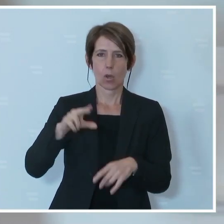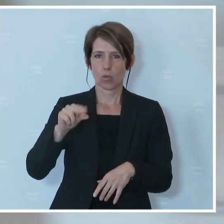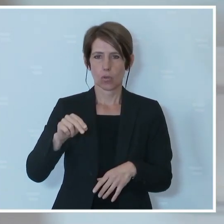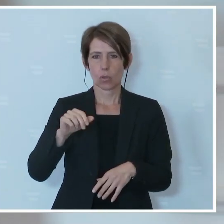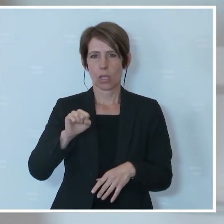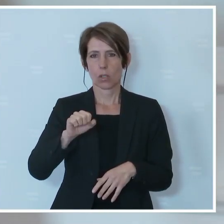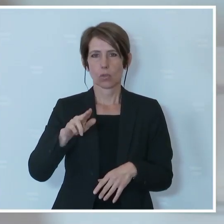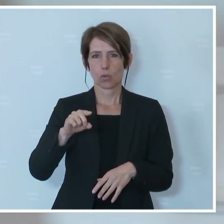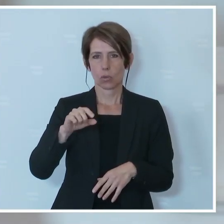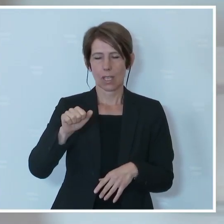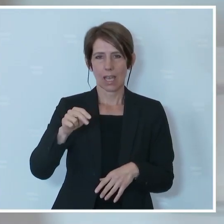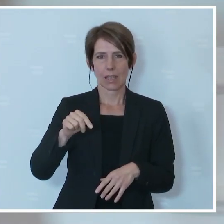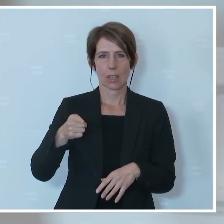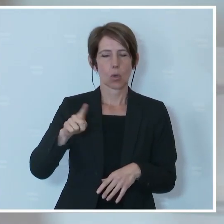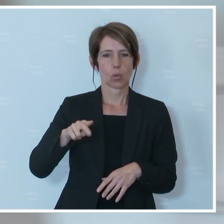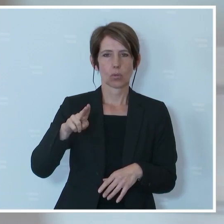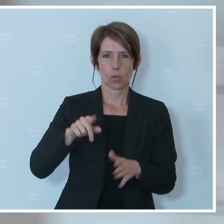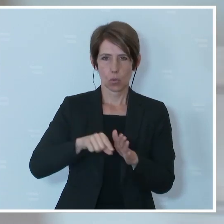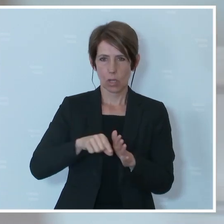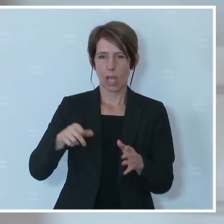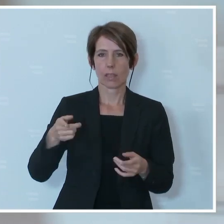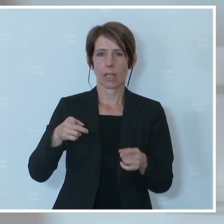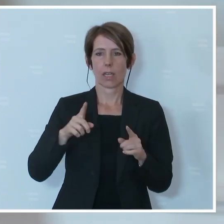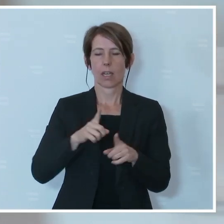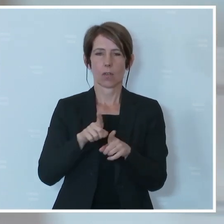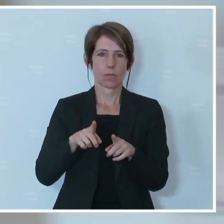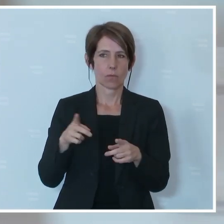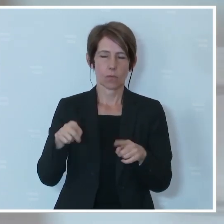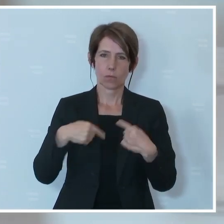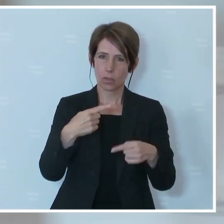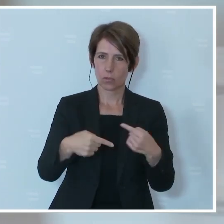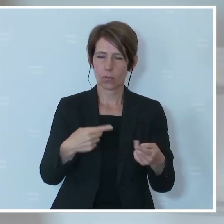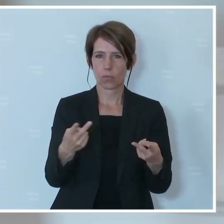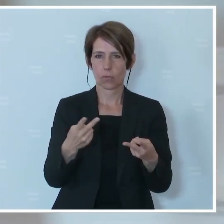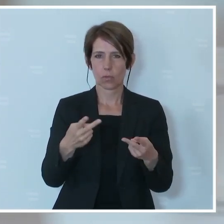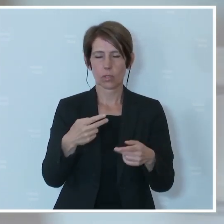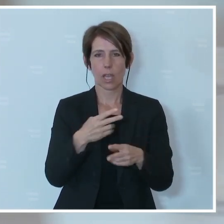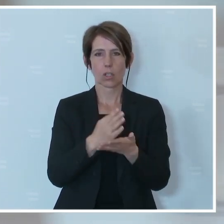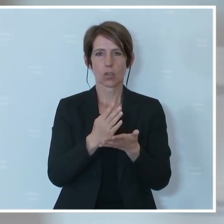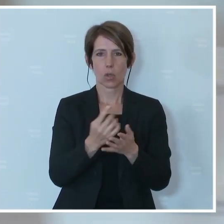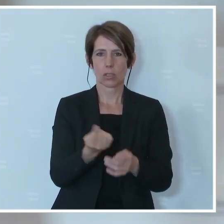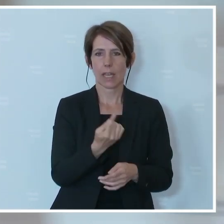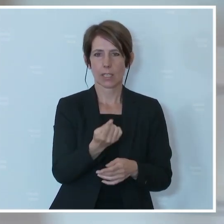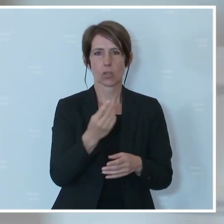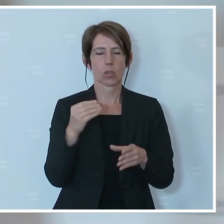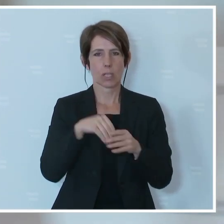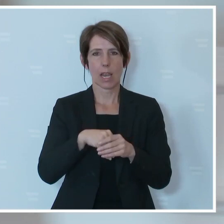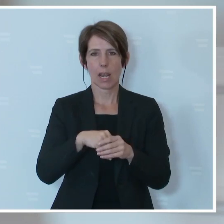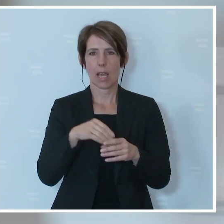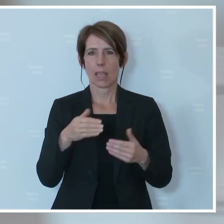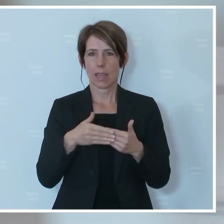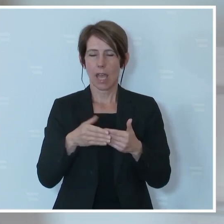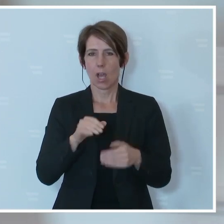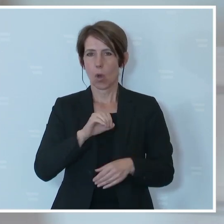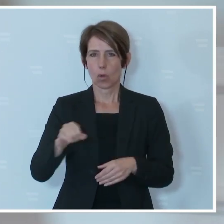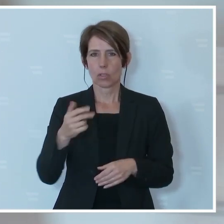Dann natürlich eine Tranche für eine Region, wo Österreich traditionell sich engagiert, nämlich der Nahe Osten, 3,5 Millionen